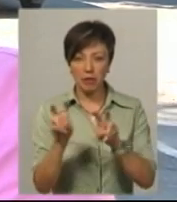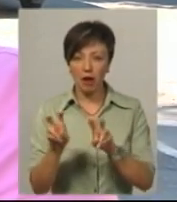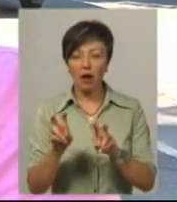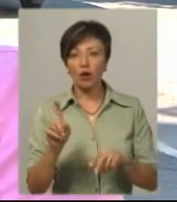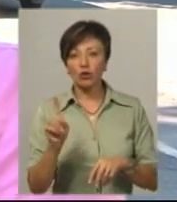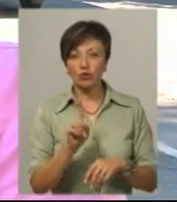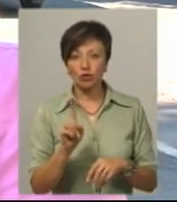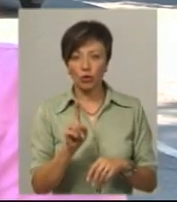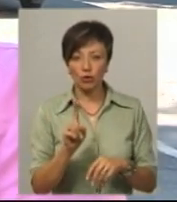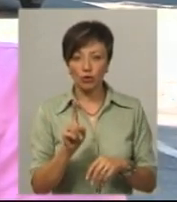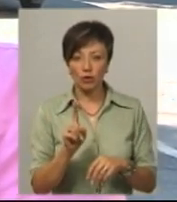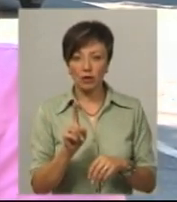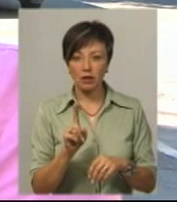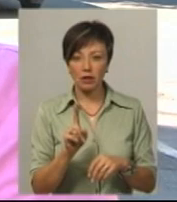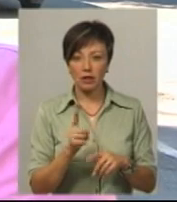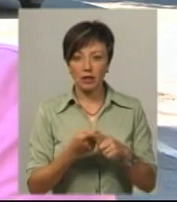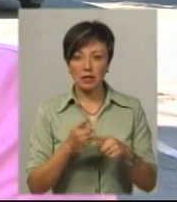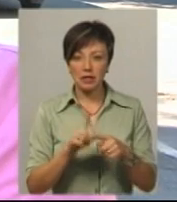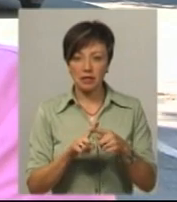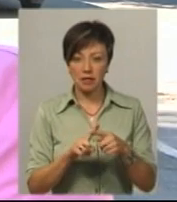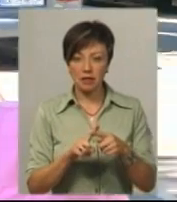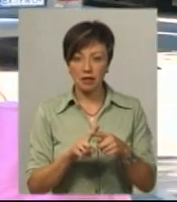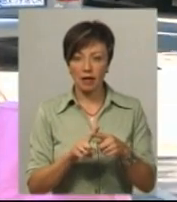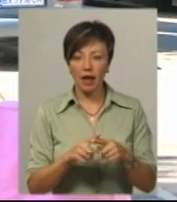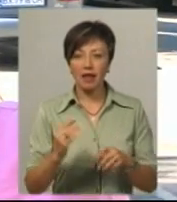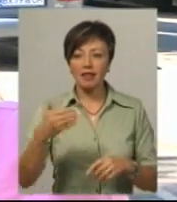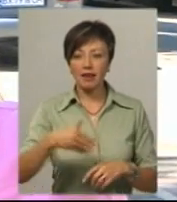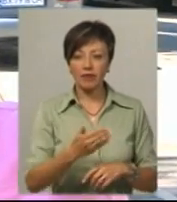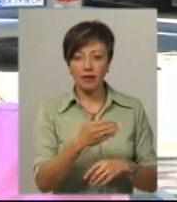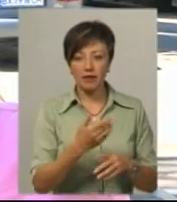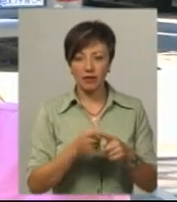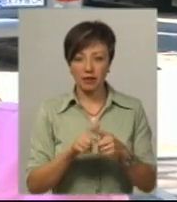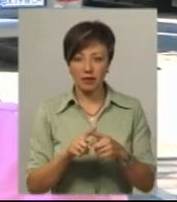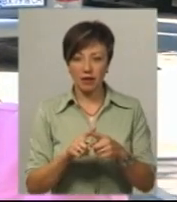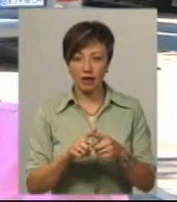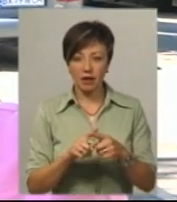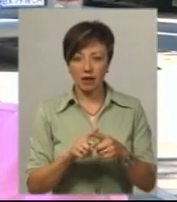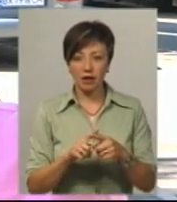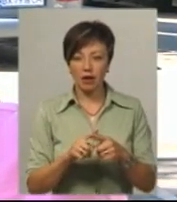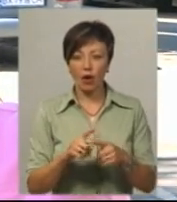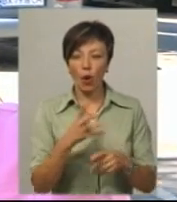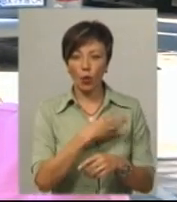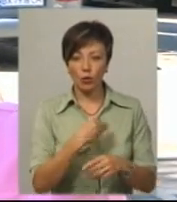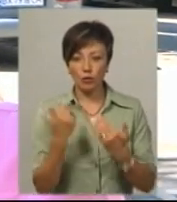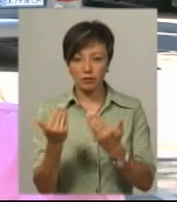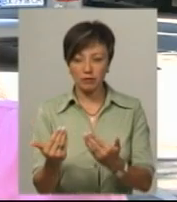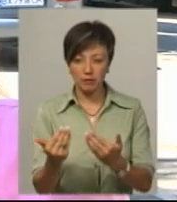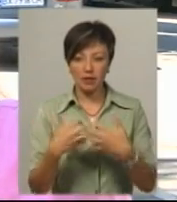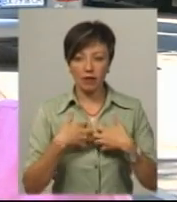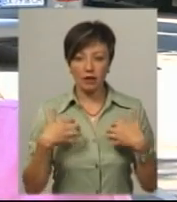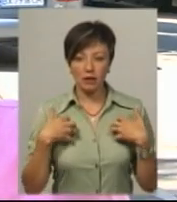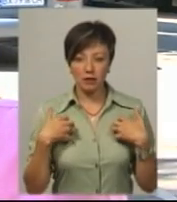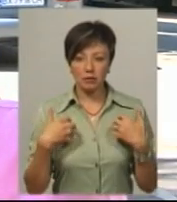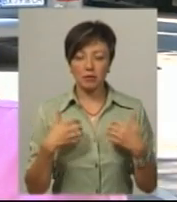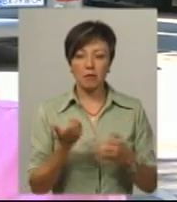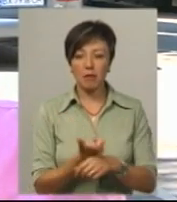дельвінарії – це хлорована могила для, зокрема, дельфінів. Наступне підгасло – те, що, звичайно, хутро має належати тваринам, тобто